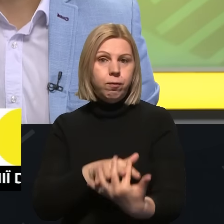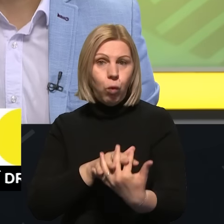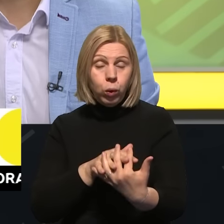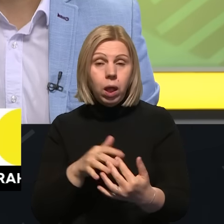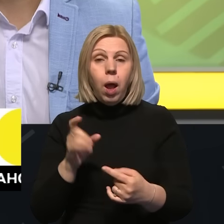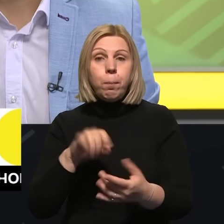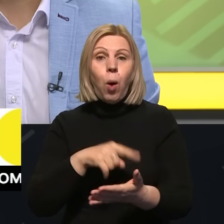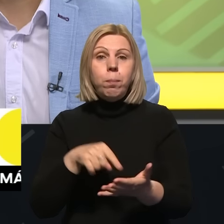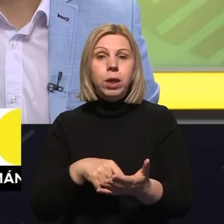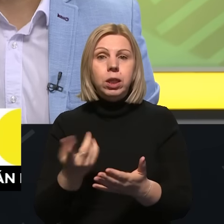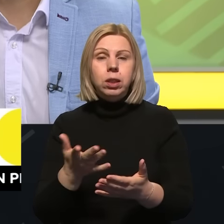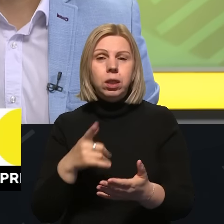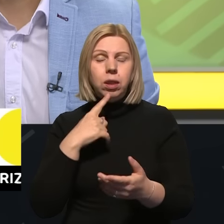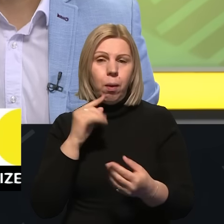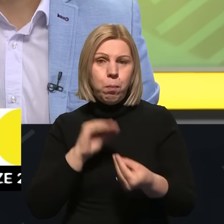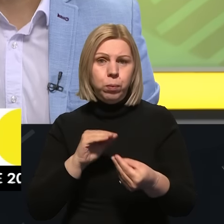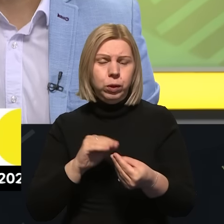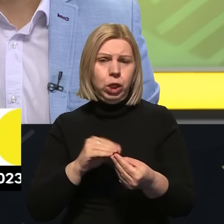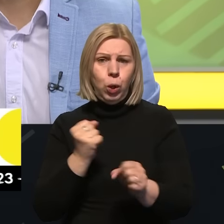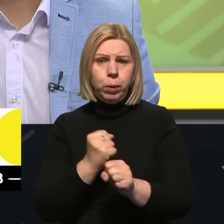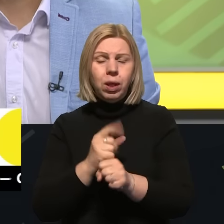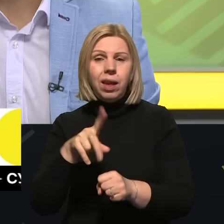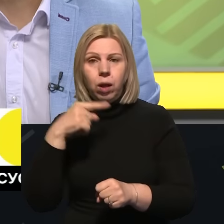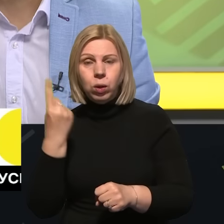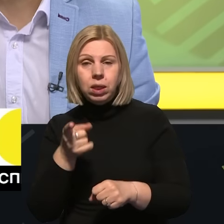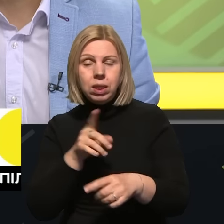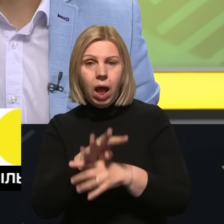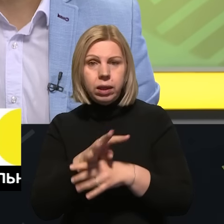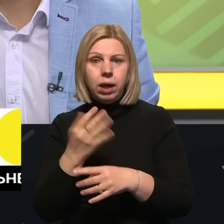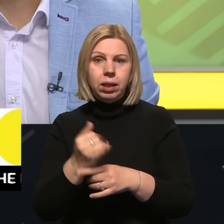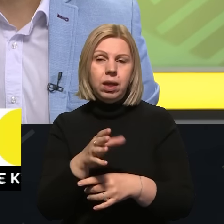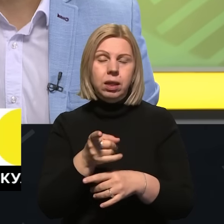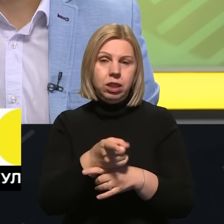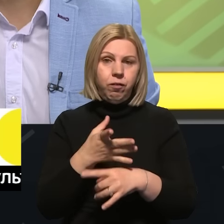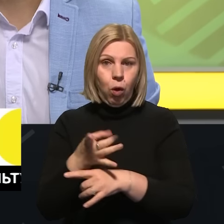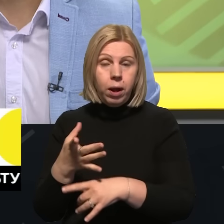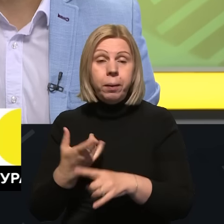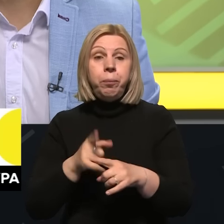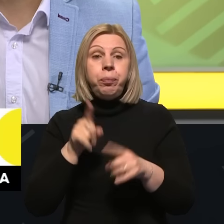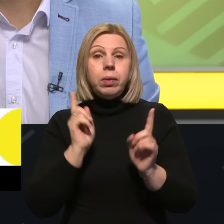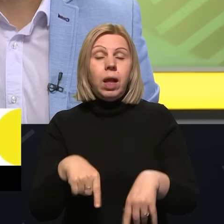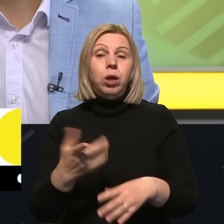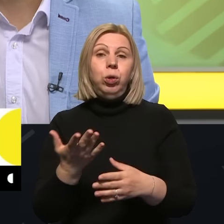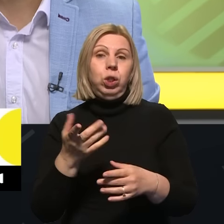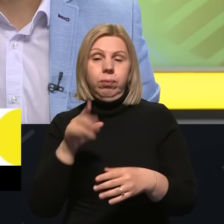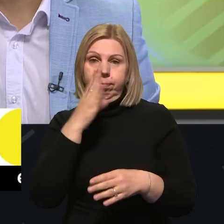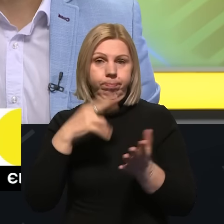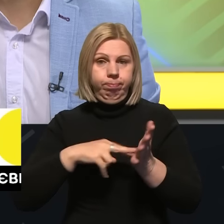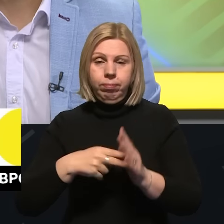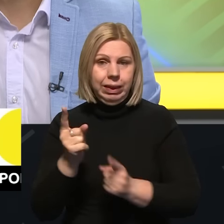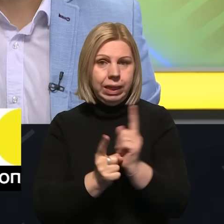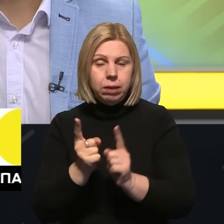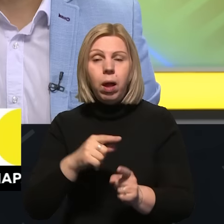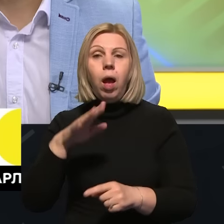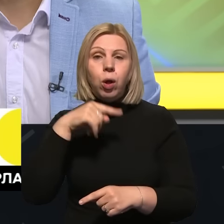По місту щільно і на постійній окної працює як російська артилерія, так і ствольна. Тактика ворога не змінилася, російська